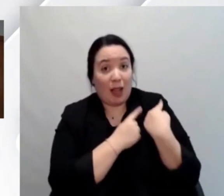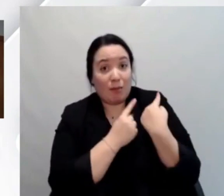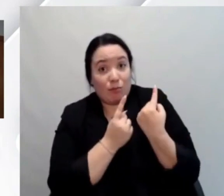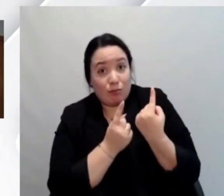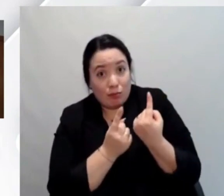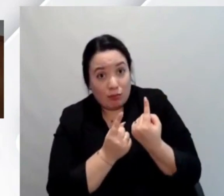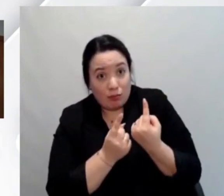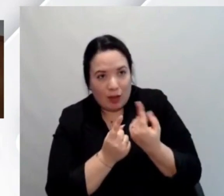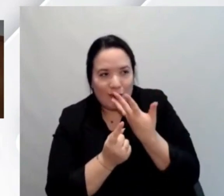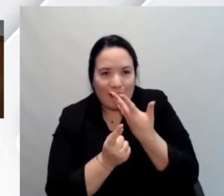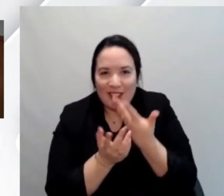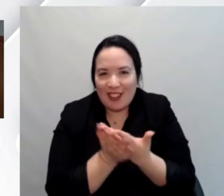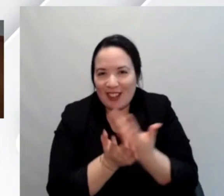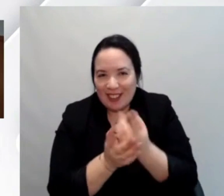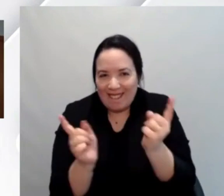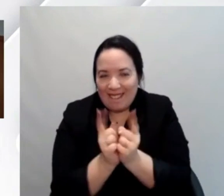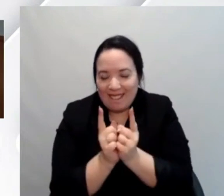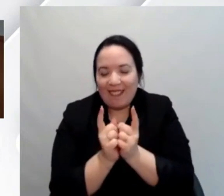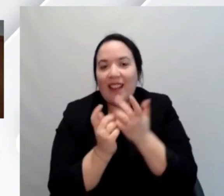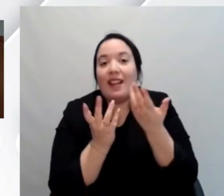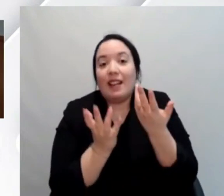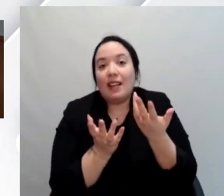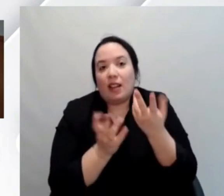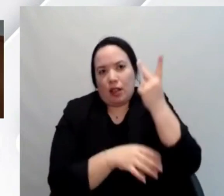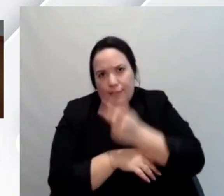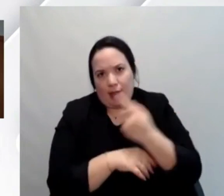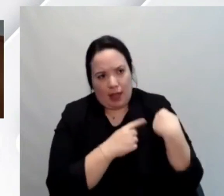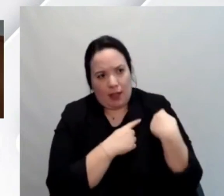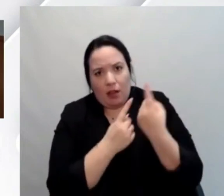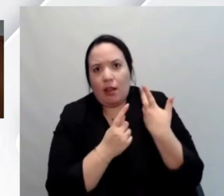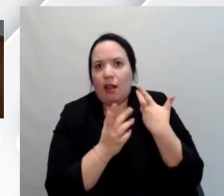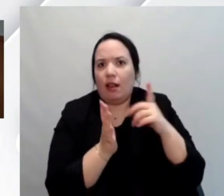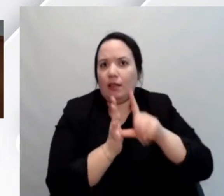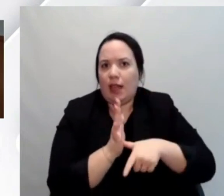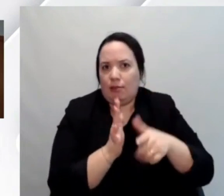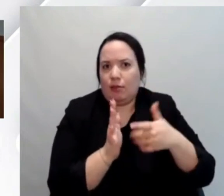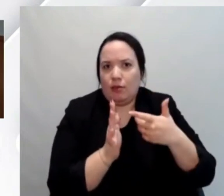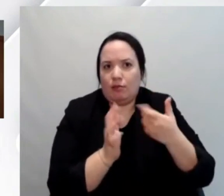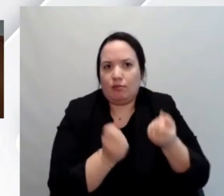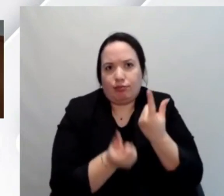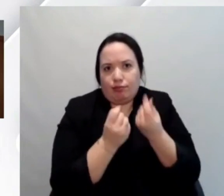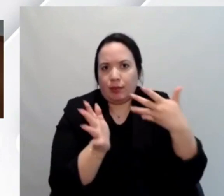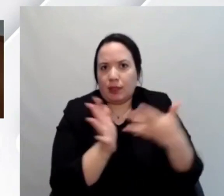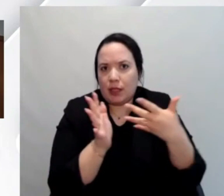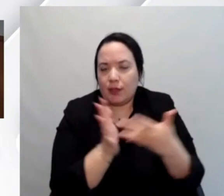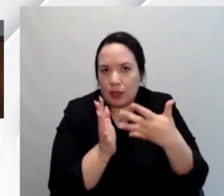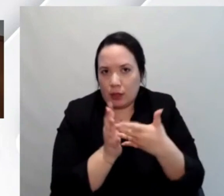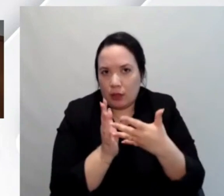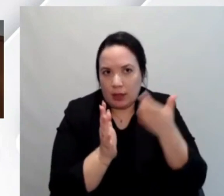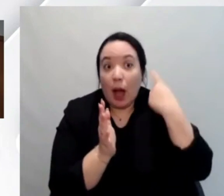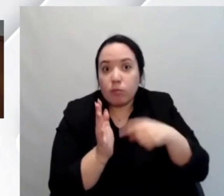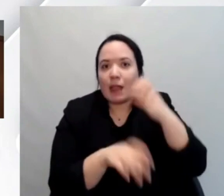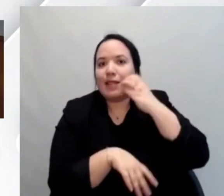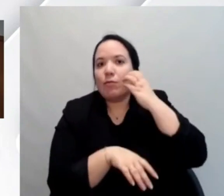un aneddoto, anche alcune difficoltà dovute ai dispositivi stessi sono state affrontate.